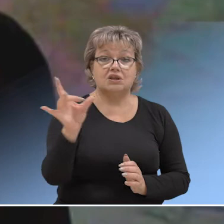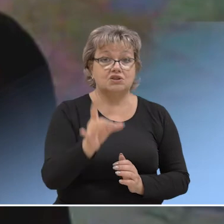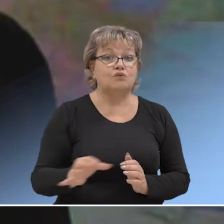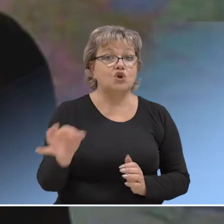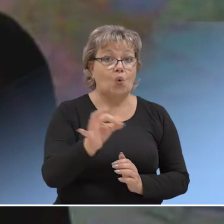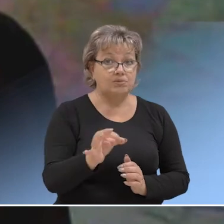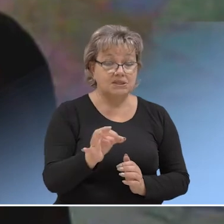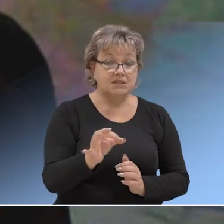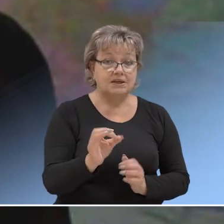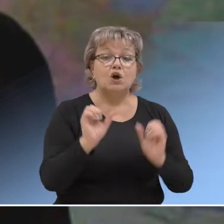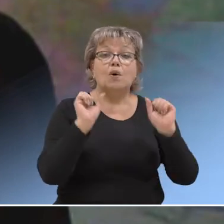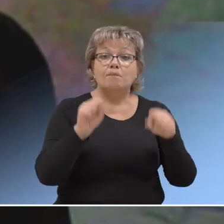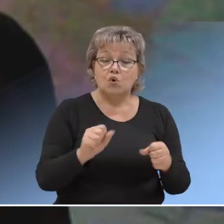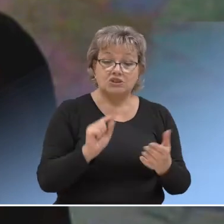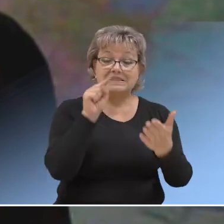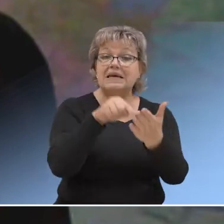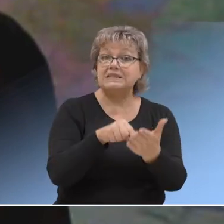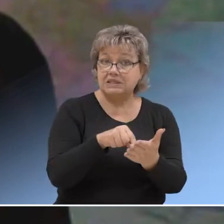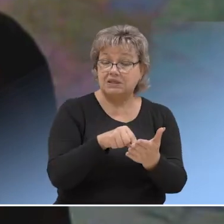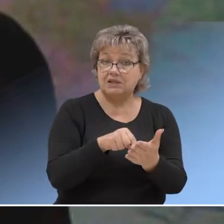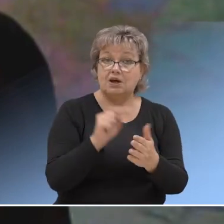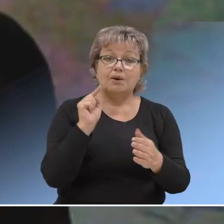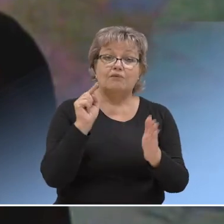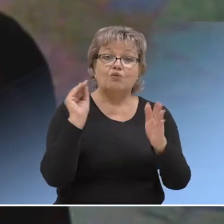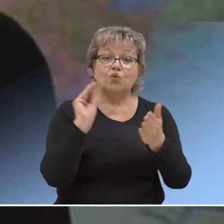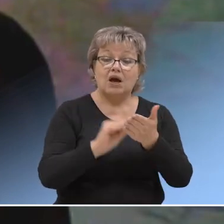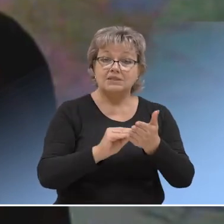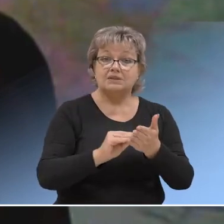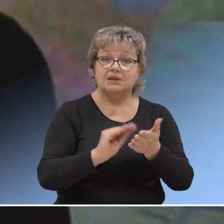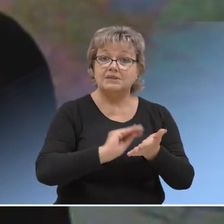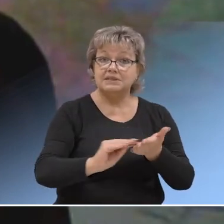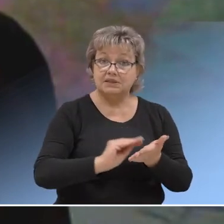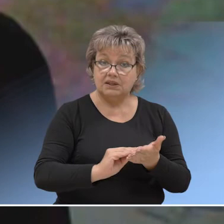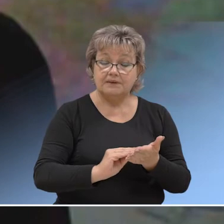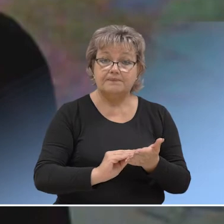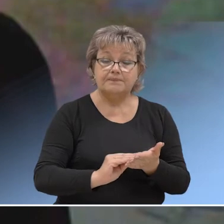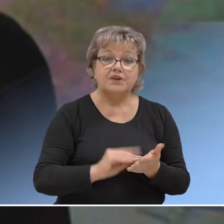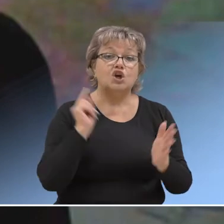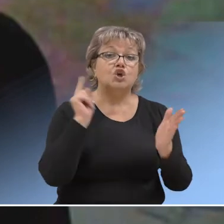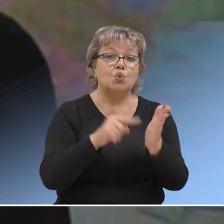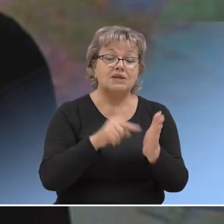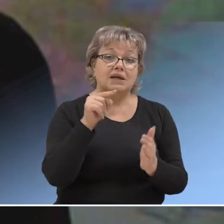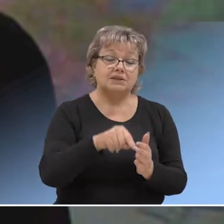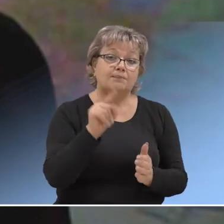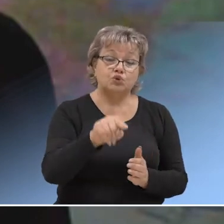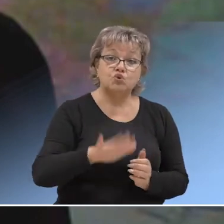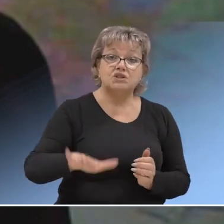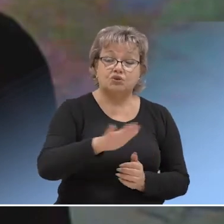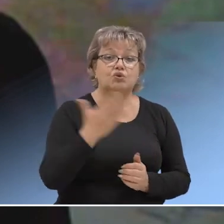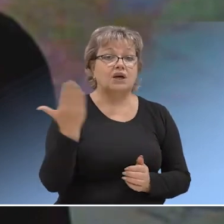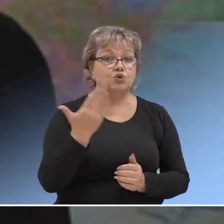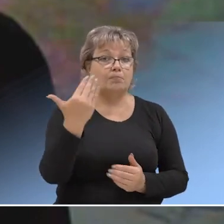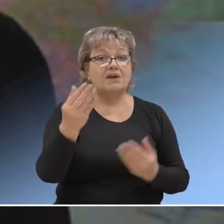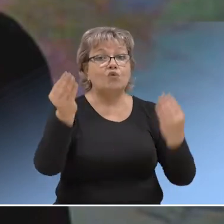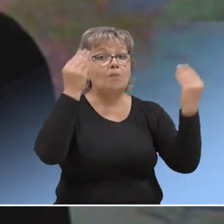Ростовской области может зайти по указанной ссылке и указать там ту территорию,